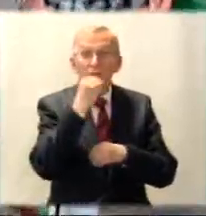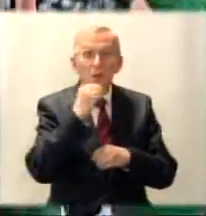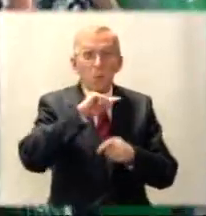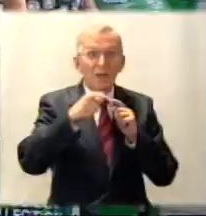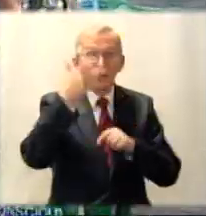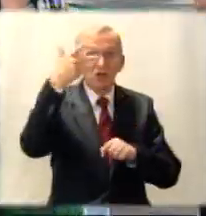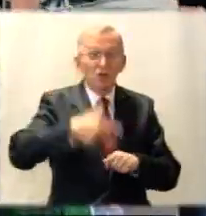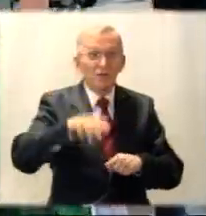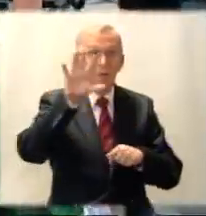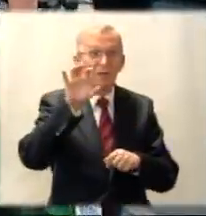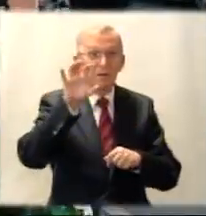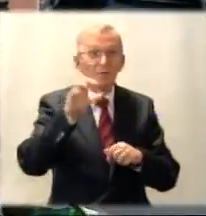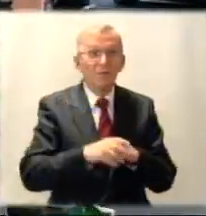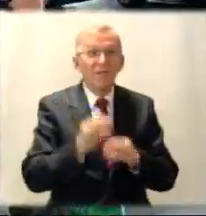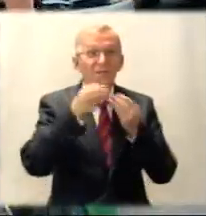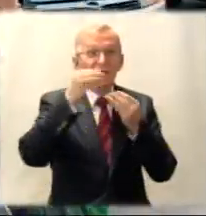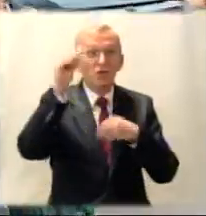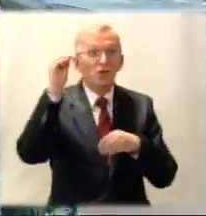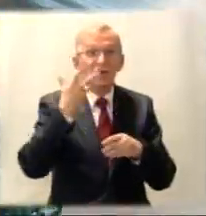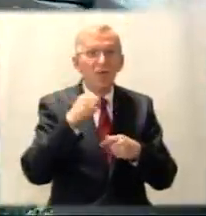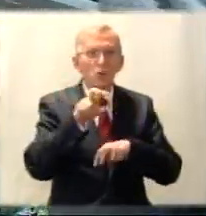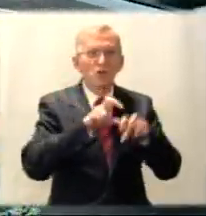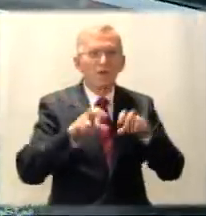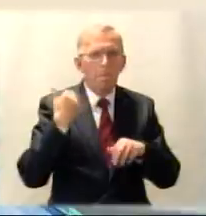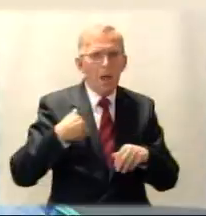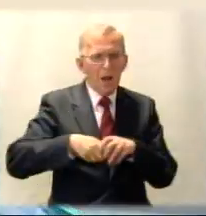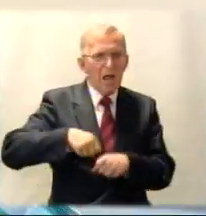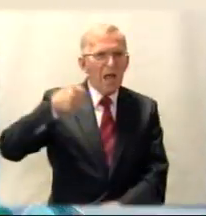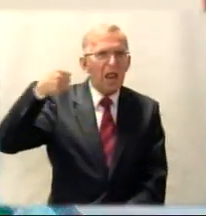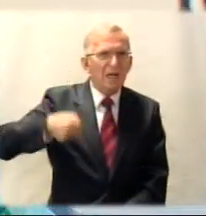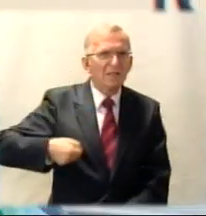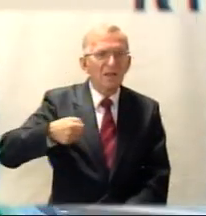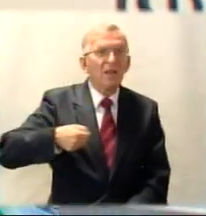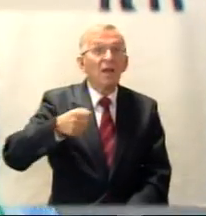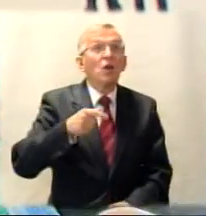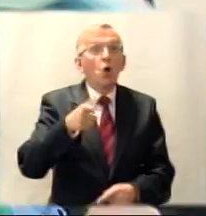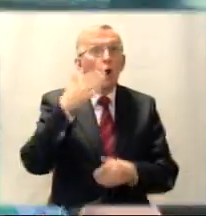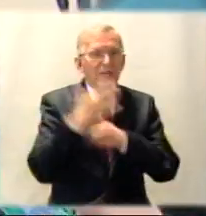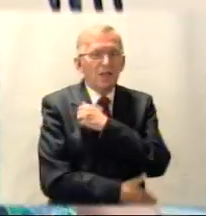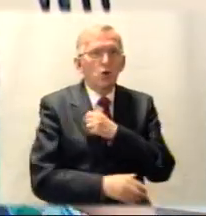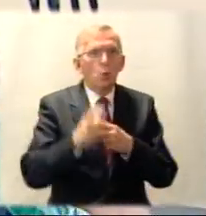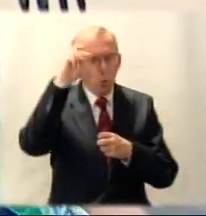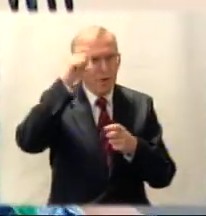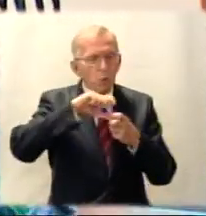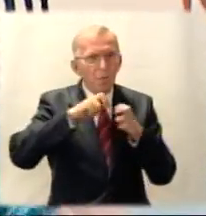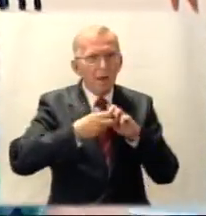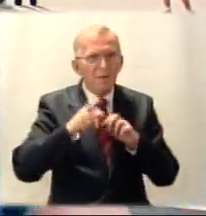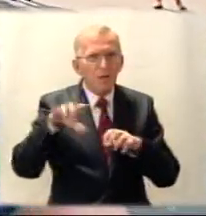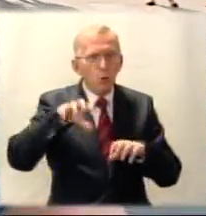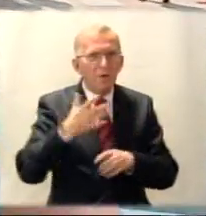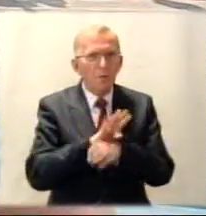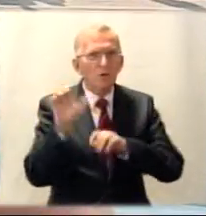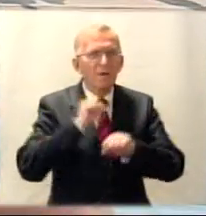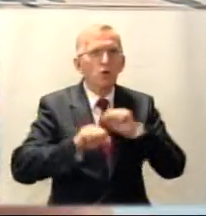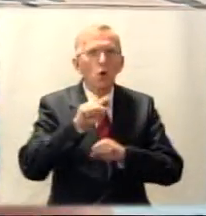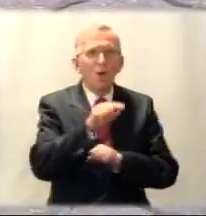Większość nie używa białej laski. To dla nich ostateczność. Główne problemy tej grupy niepełnosprawnych to niedostosowanie